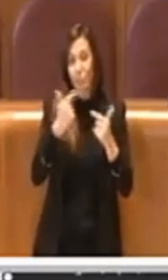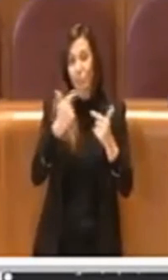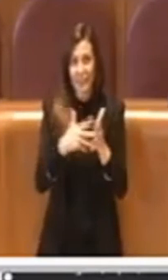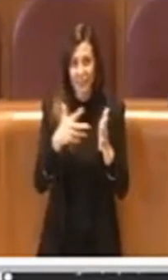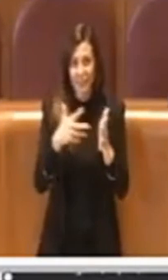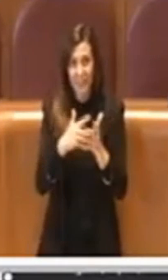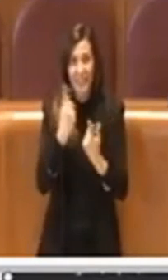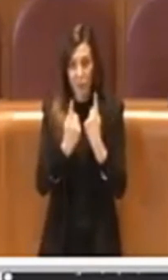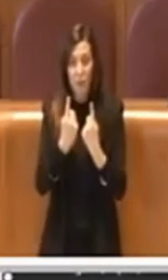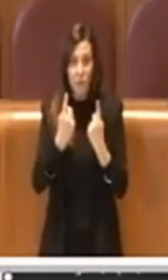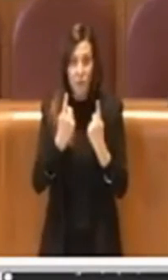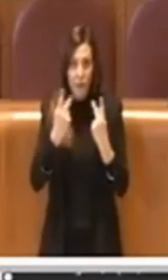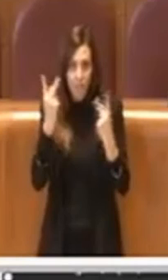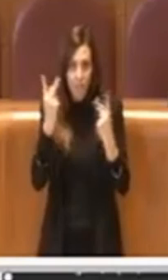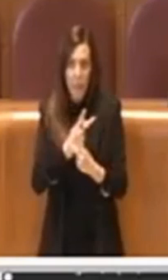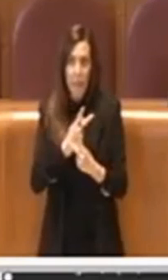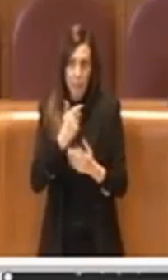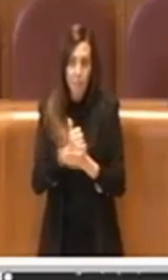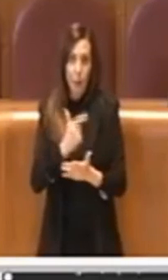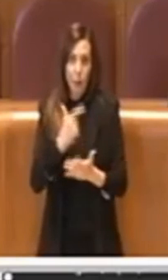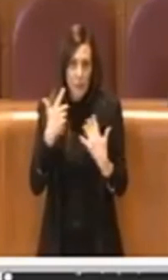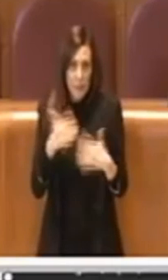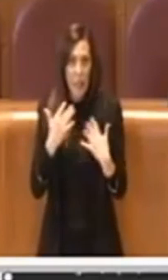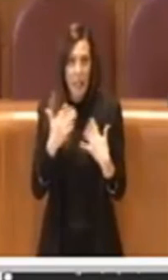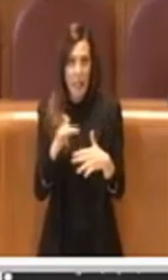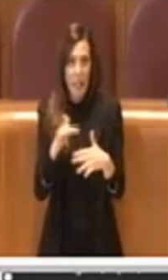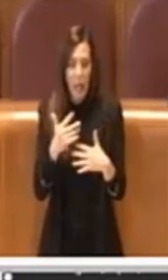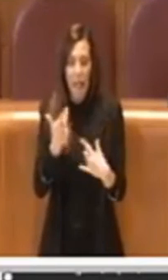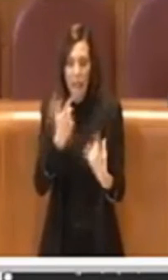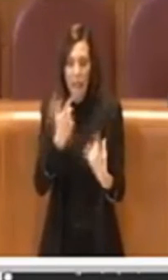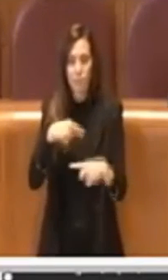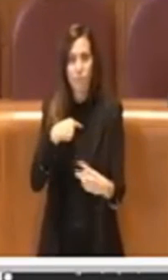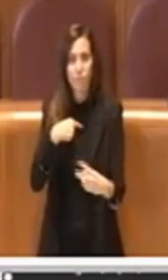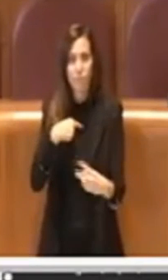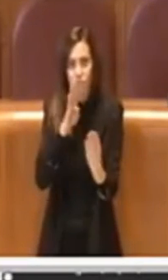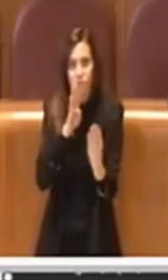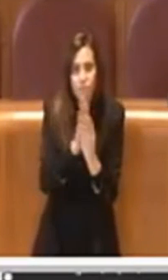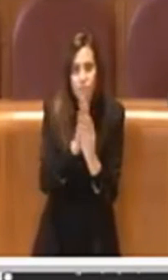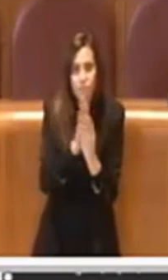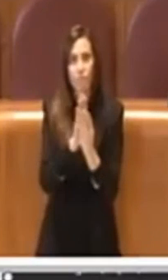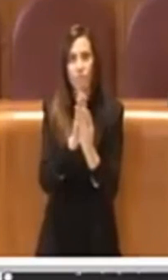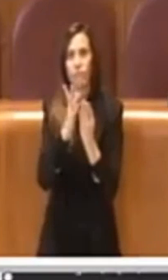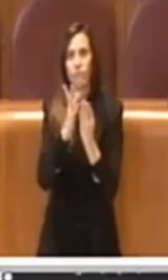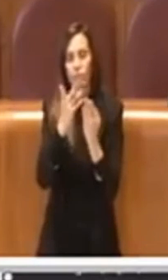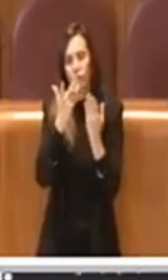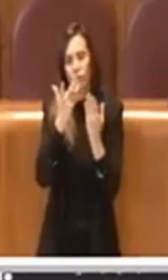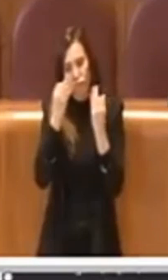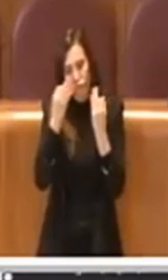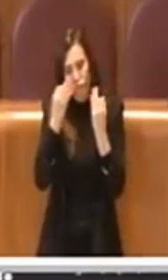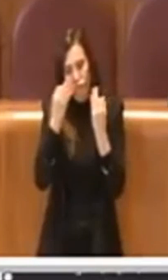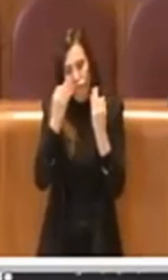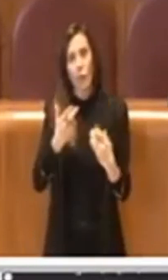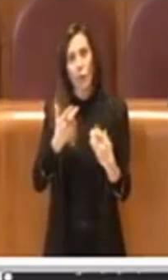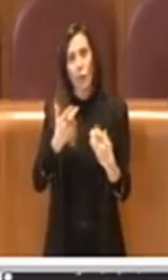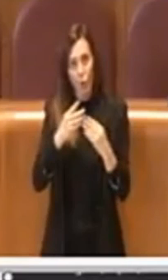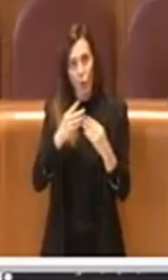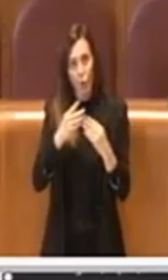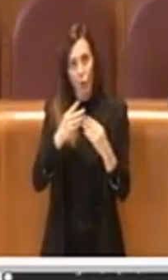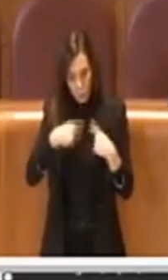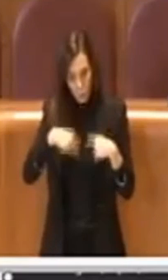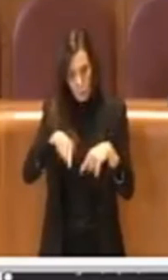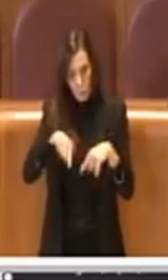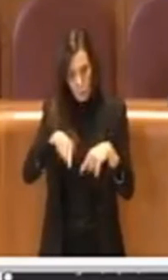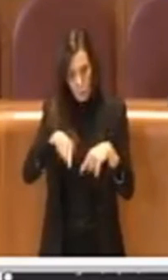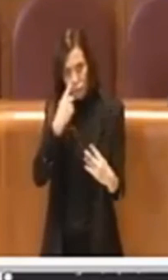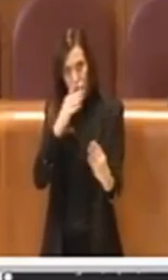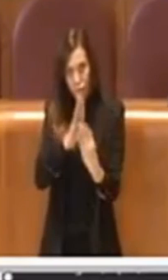oggettivamente seria e importante che dobbiamo affrontare con assoluta determinazione, come stiamo affrontando con assoluta